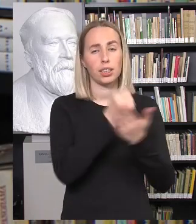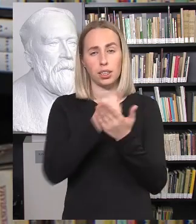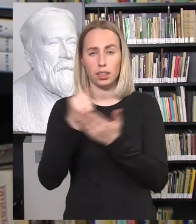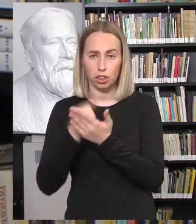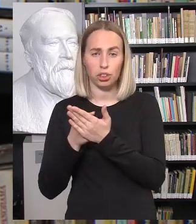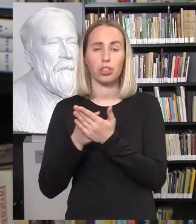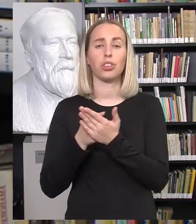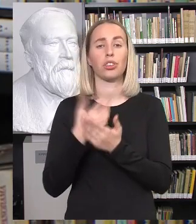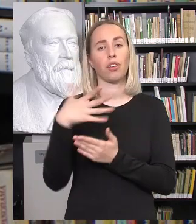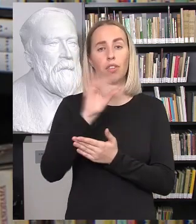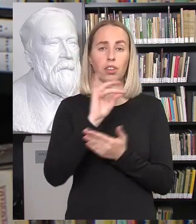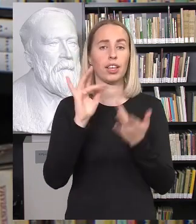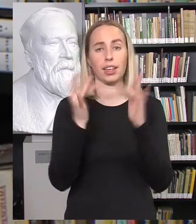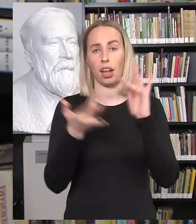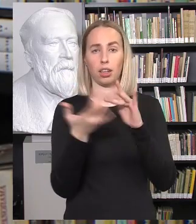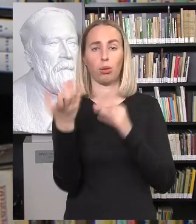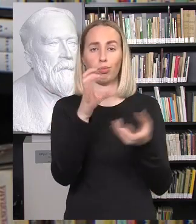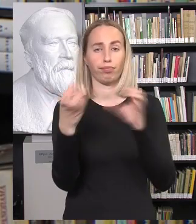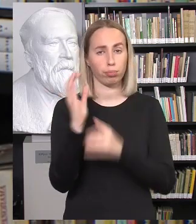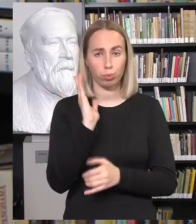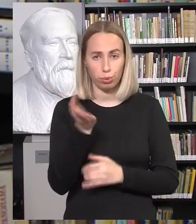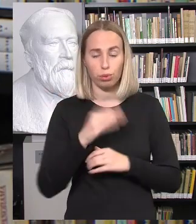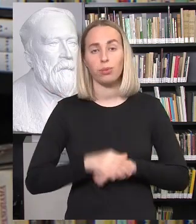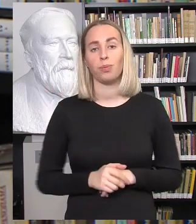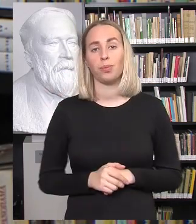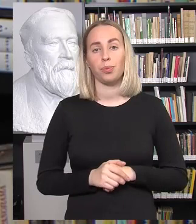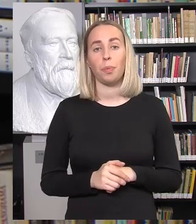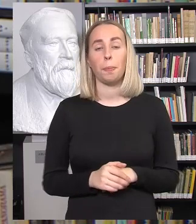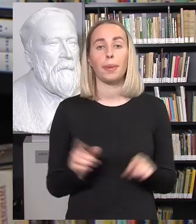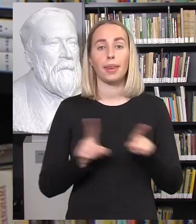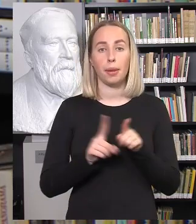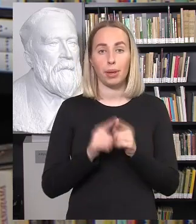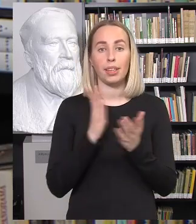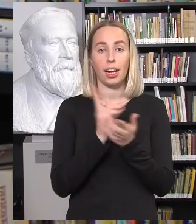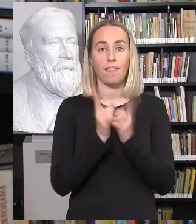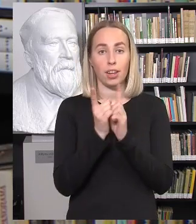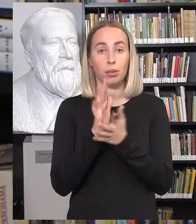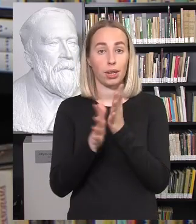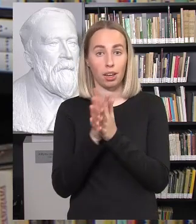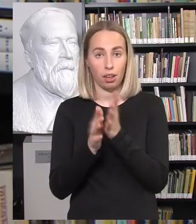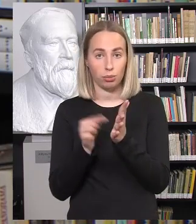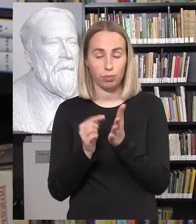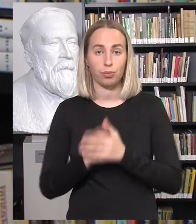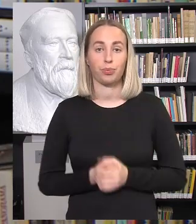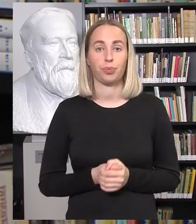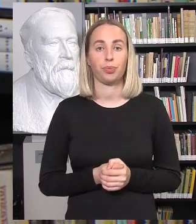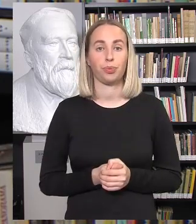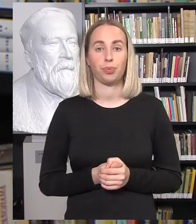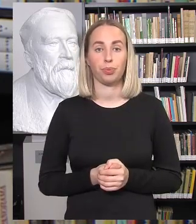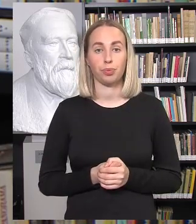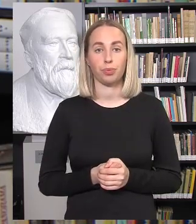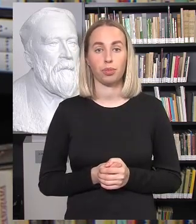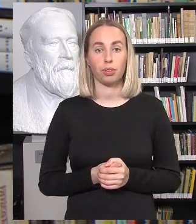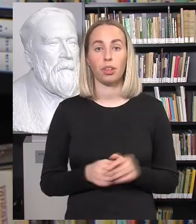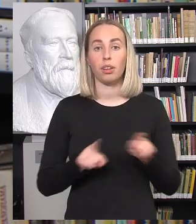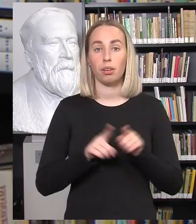specialėje internetinėje vertvėje. Taip pat yra užtikrinamas vertimas į gėstų kalbą. Na, ir vyksta